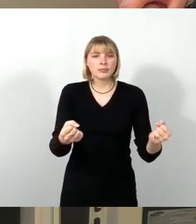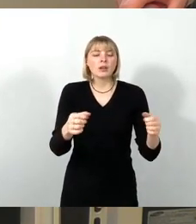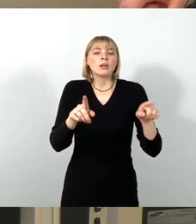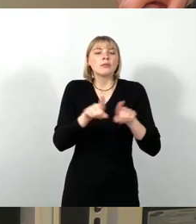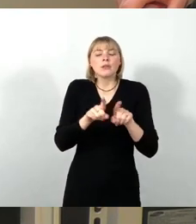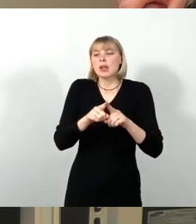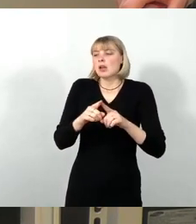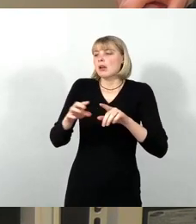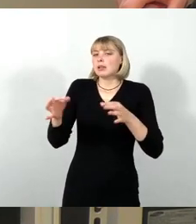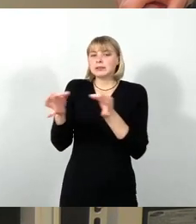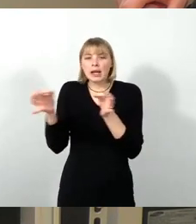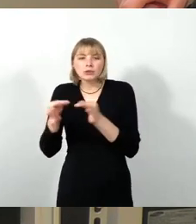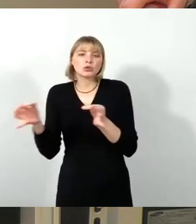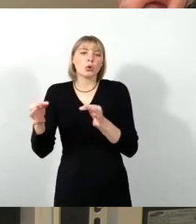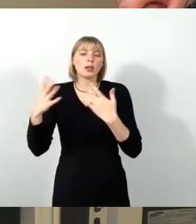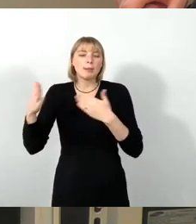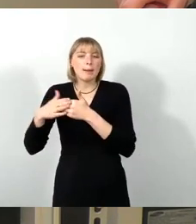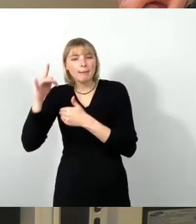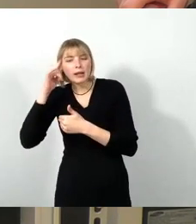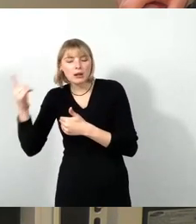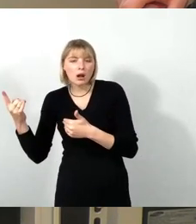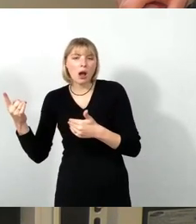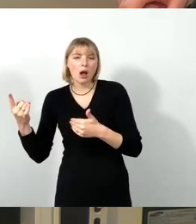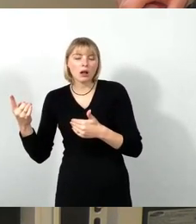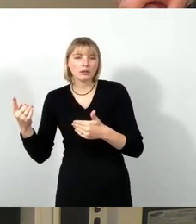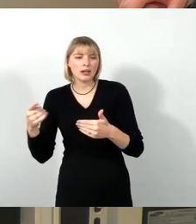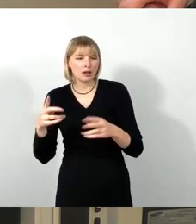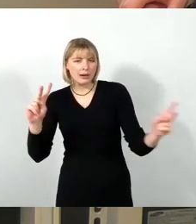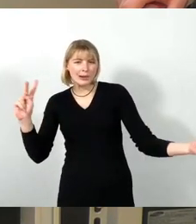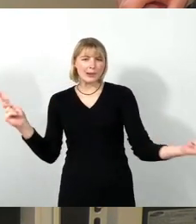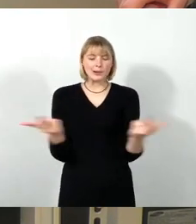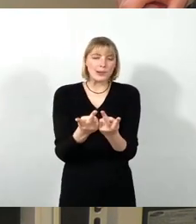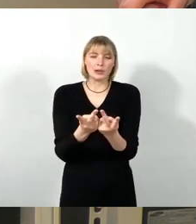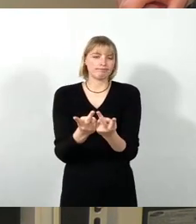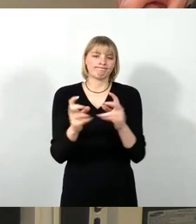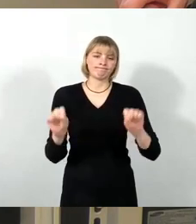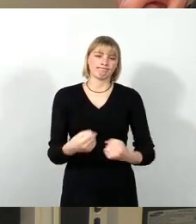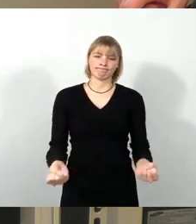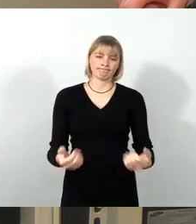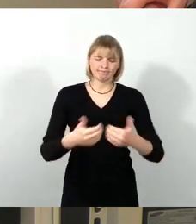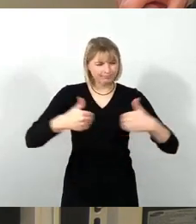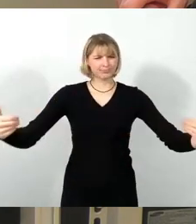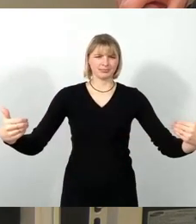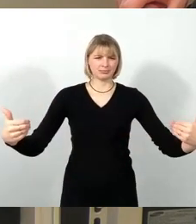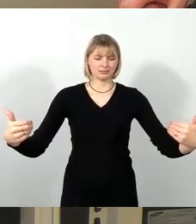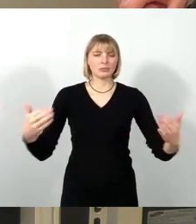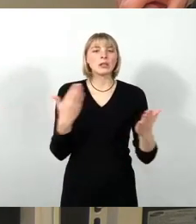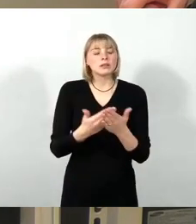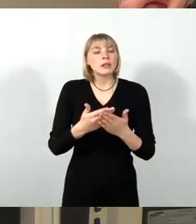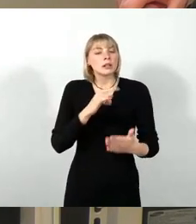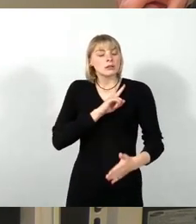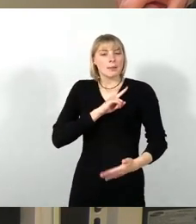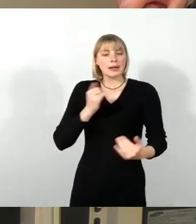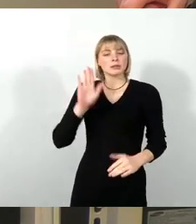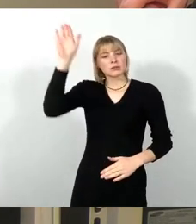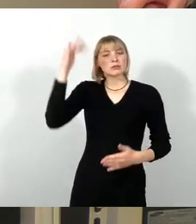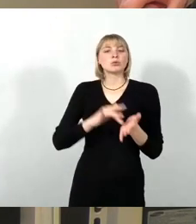mit festgelegten Aufgaben und Zuständigkeiten vergleichen. Und ich habe mich deswegen mal gemeldet, weil Sie gesagt haben, ja, damals